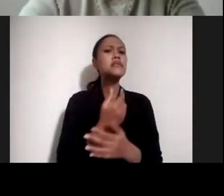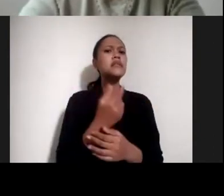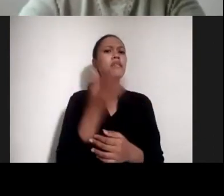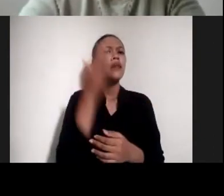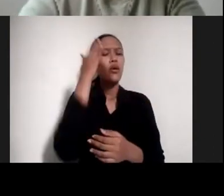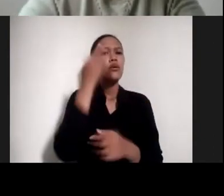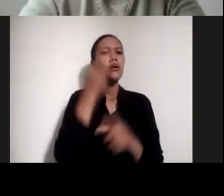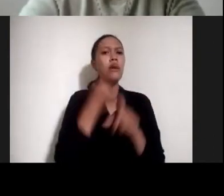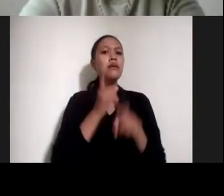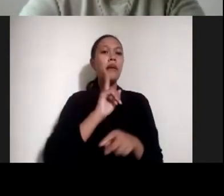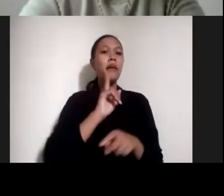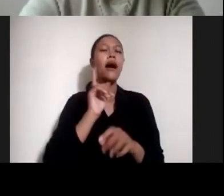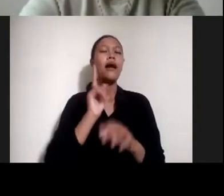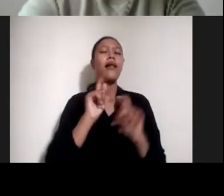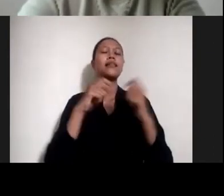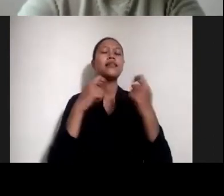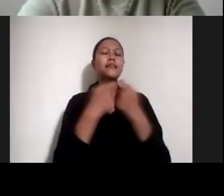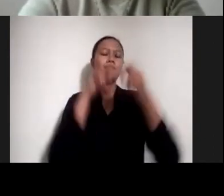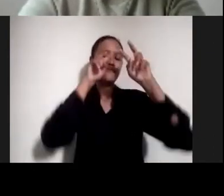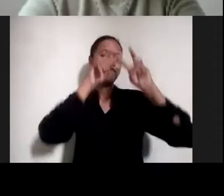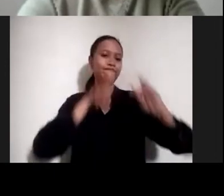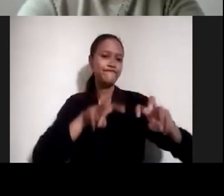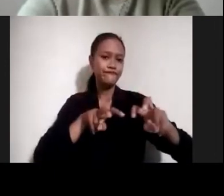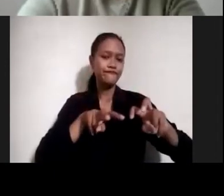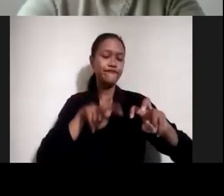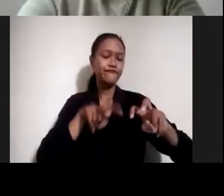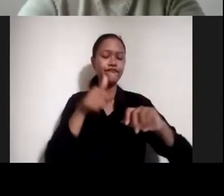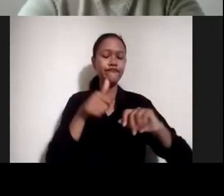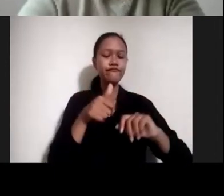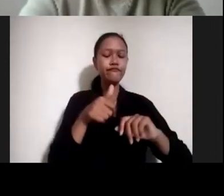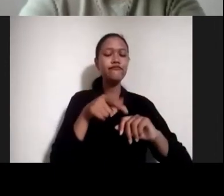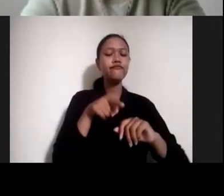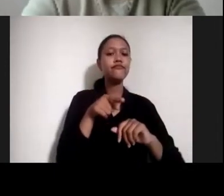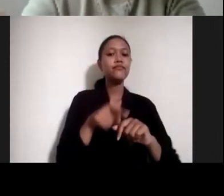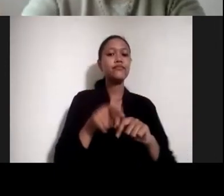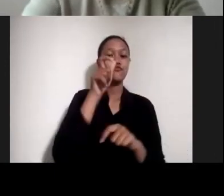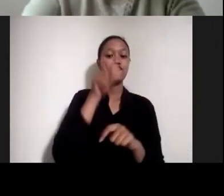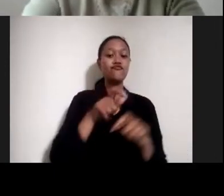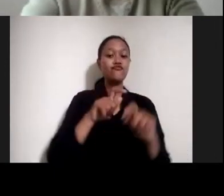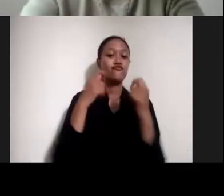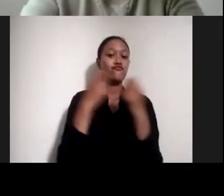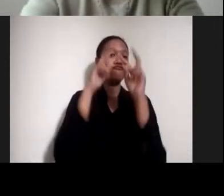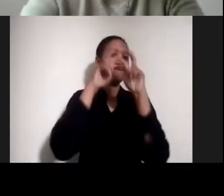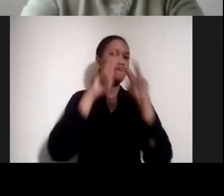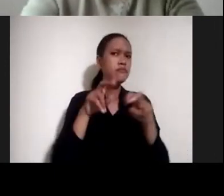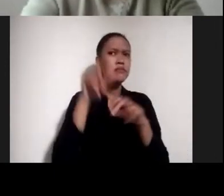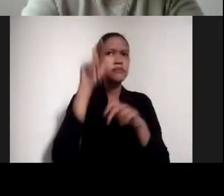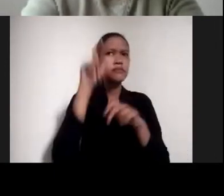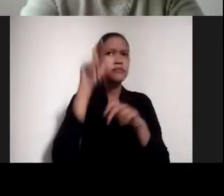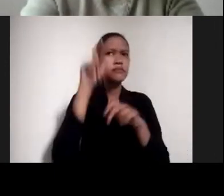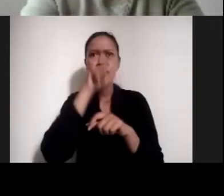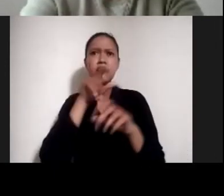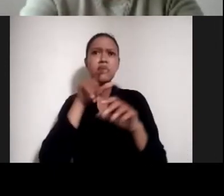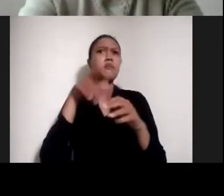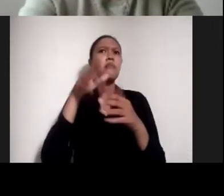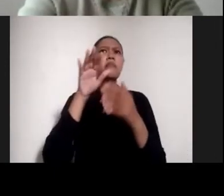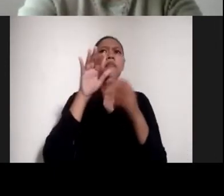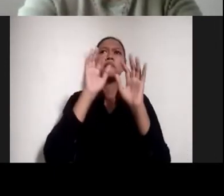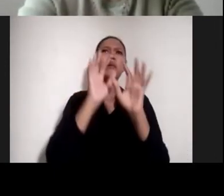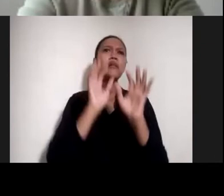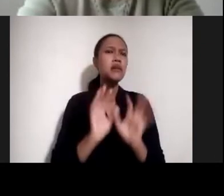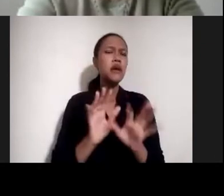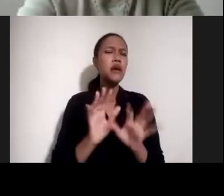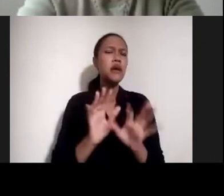meriset, yang meriset, yang bikin cari riset media, atau dari hasil riset lain